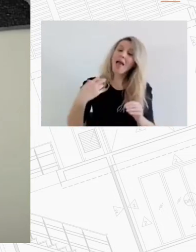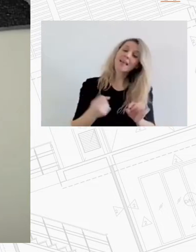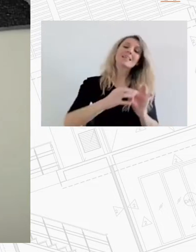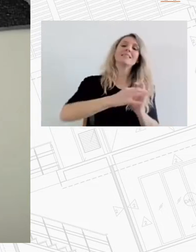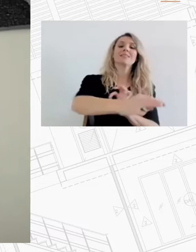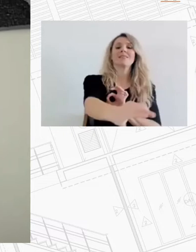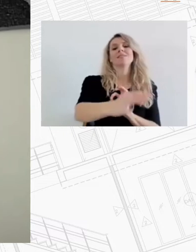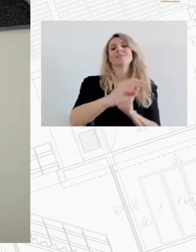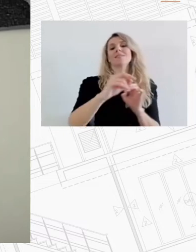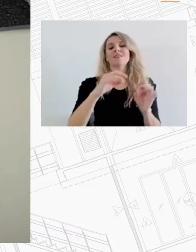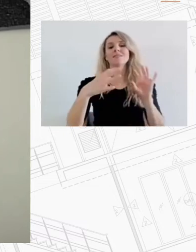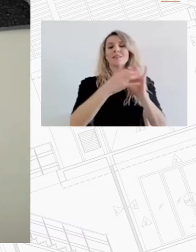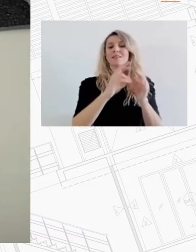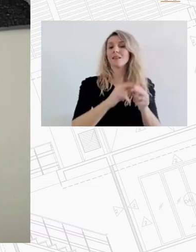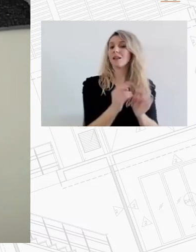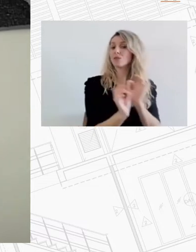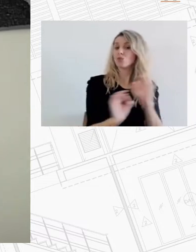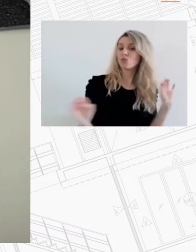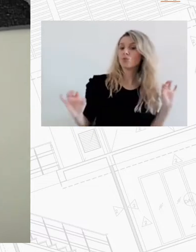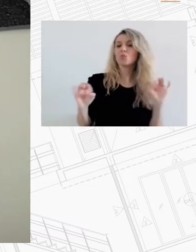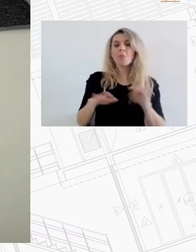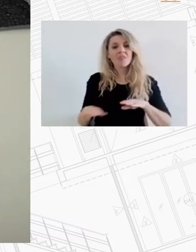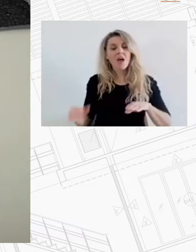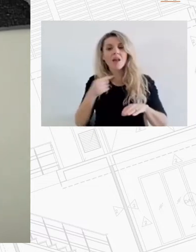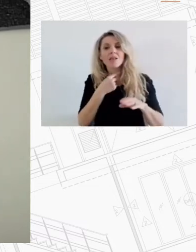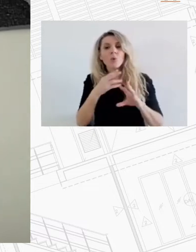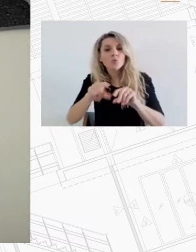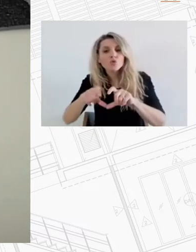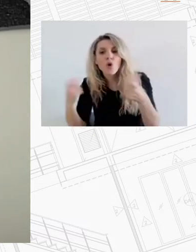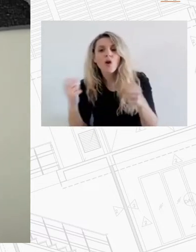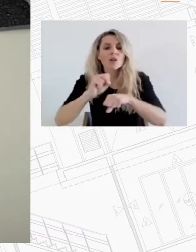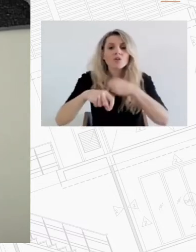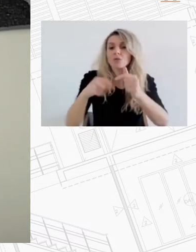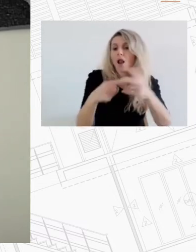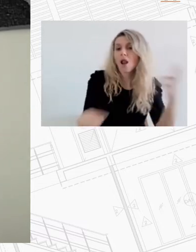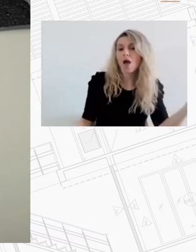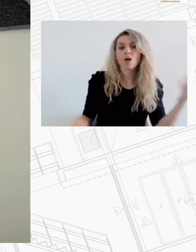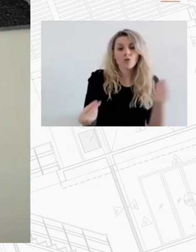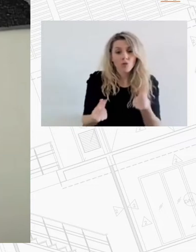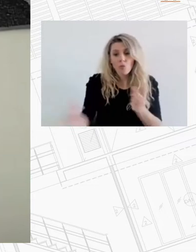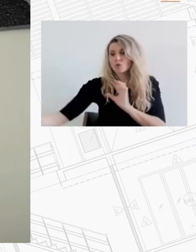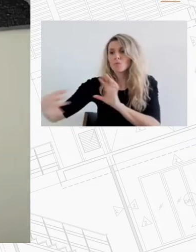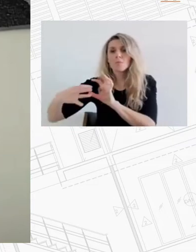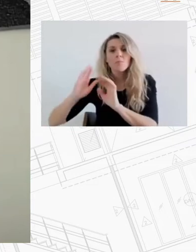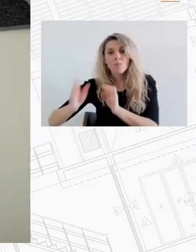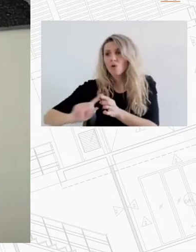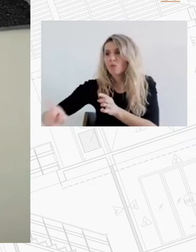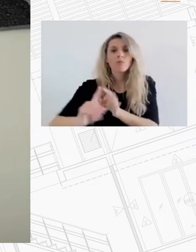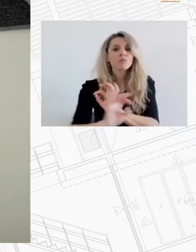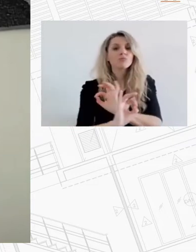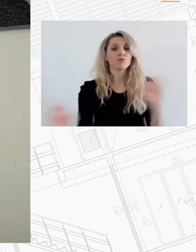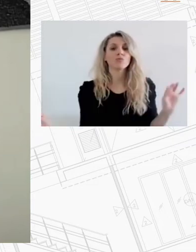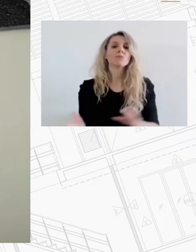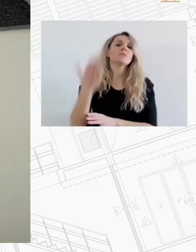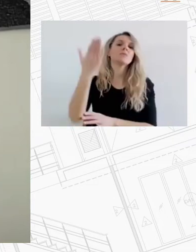ξεχνάμε άλλωστε που σύμφωνα με τις οραματικές προτάσεις που είχε καταθέσει ο αείμνηστος